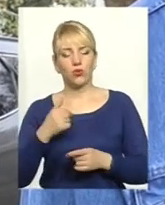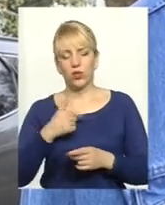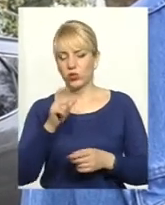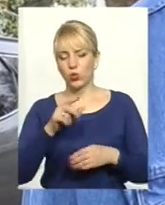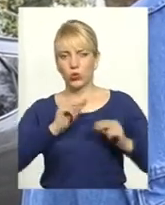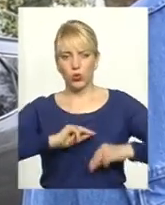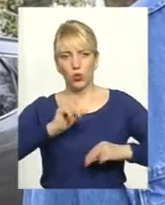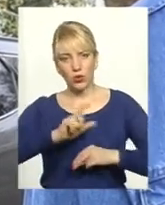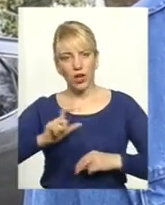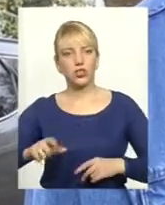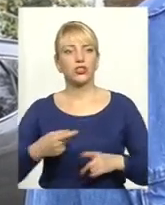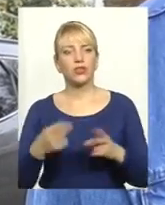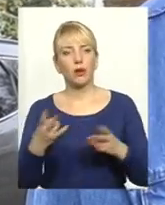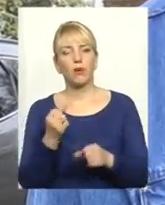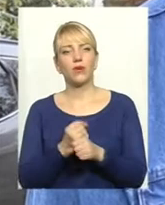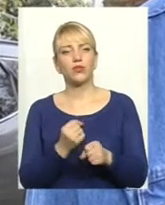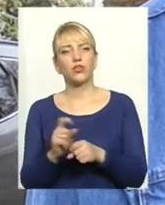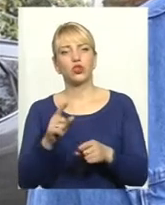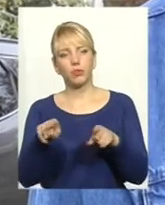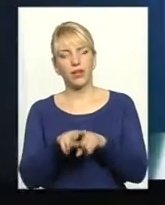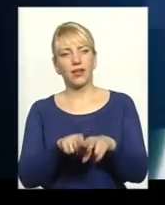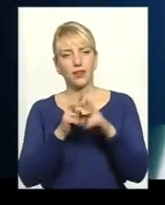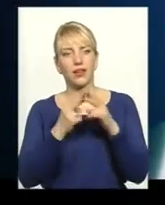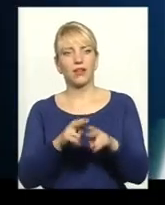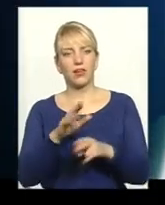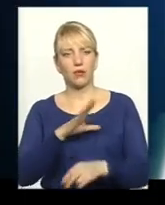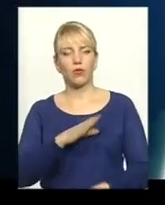Треба працювати над тим, щоб така техніка була.